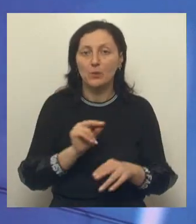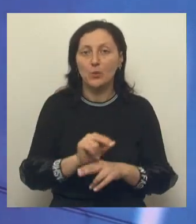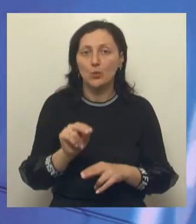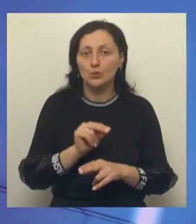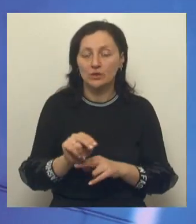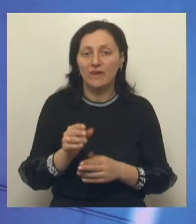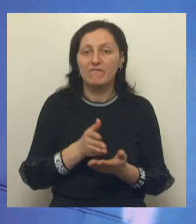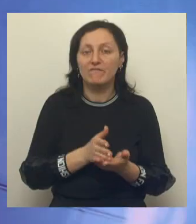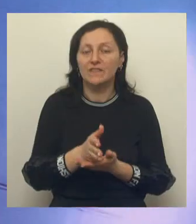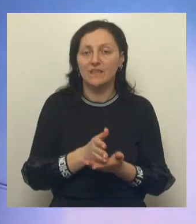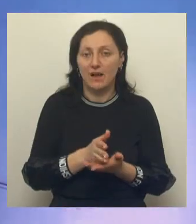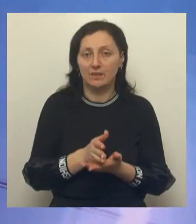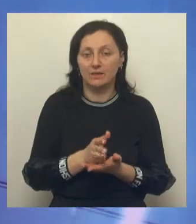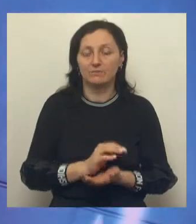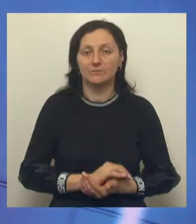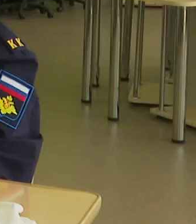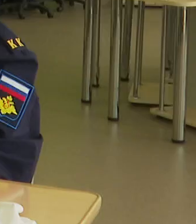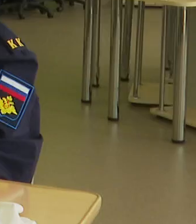-авиатор. Кирилл Мусаев продолжит.